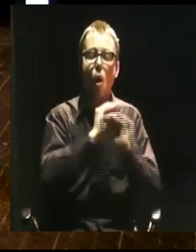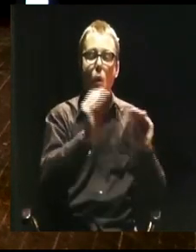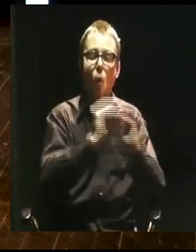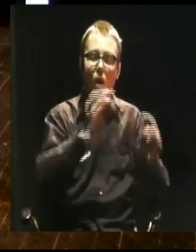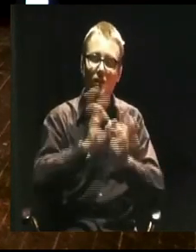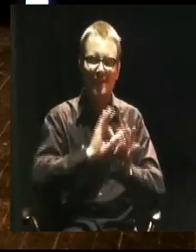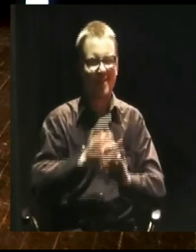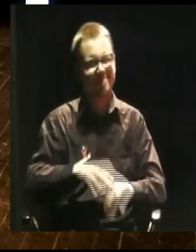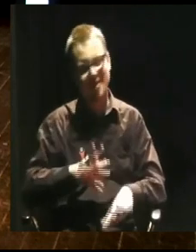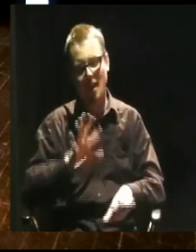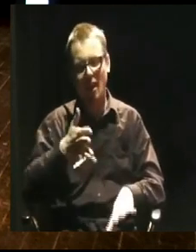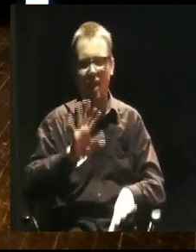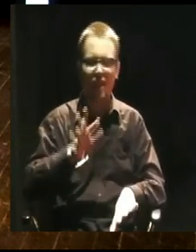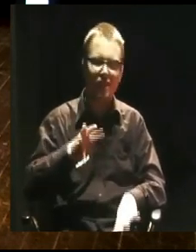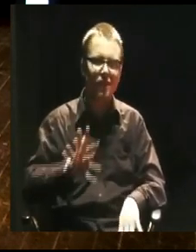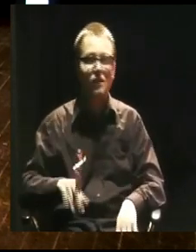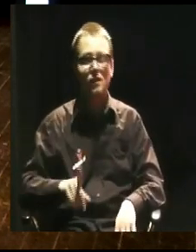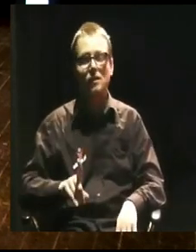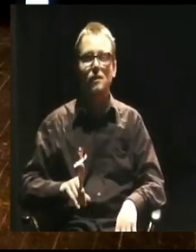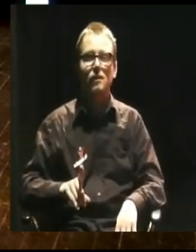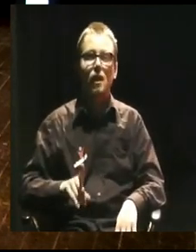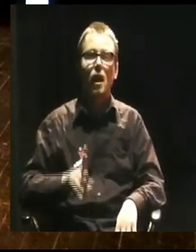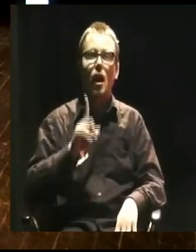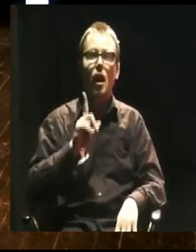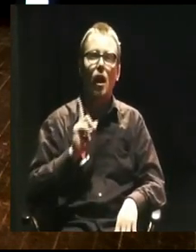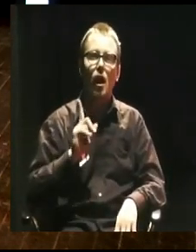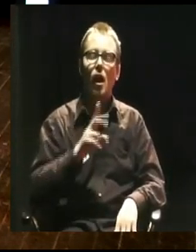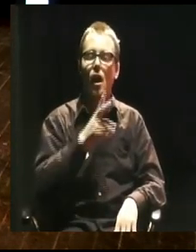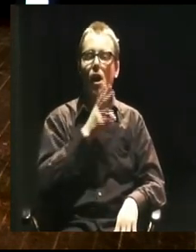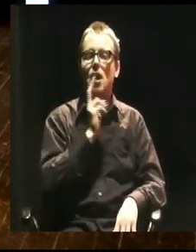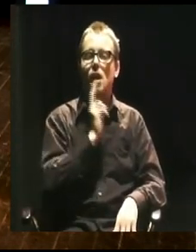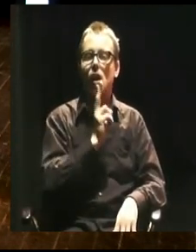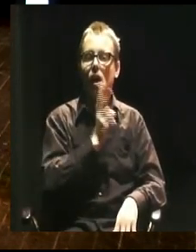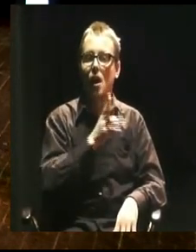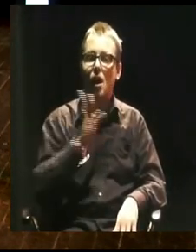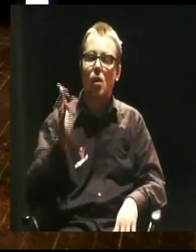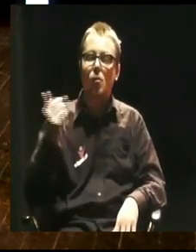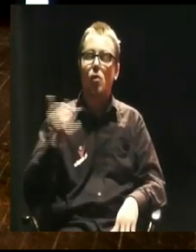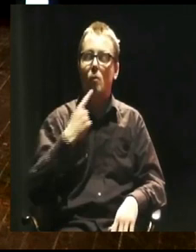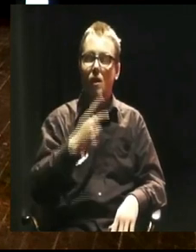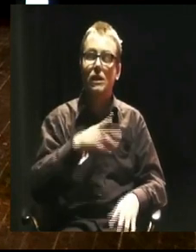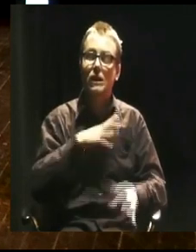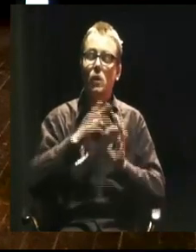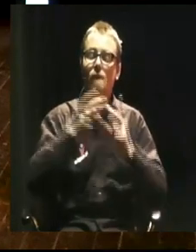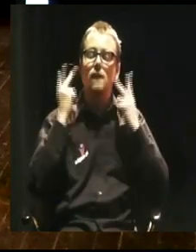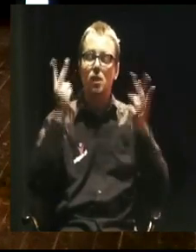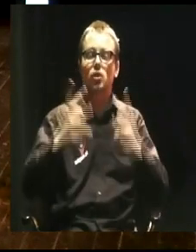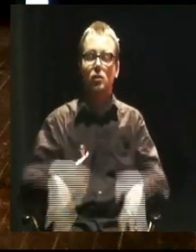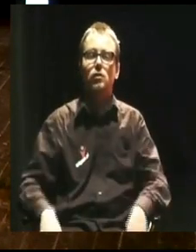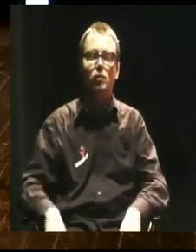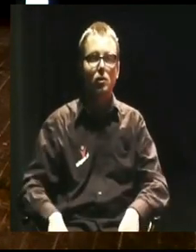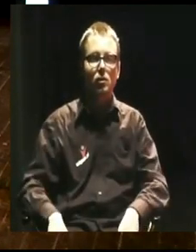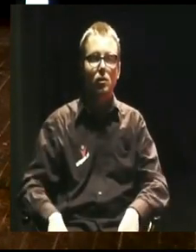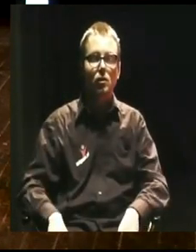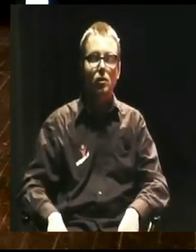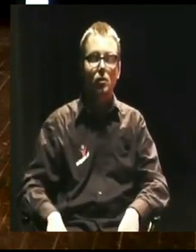atrakcyjny, ale jednak chyba teraz, przynajmniej po części wszyscy przyznamy, że jest cholernie ważna, to może rozpatrzmy, jak